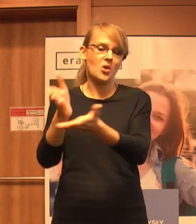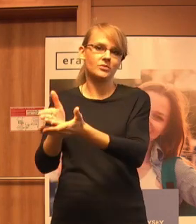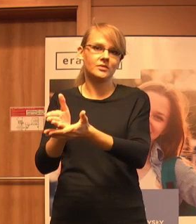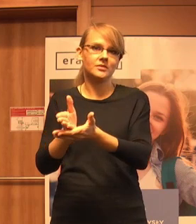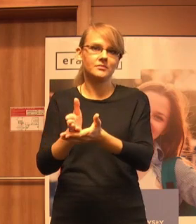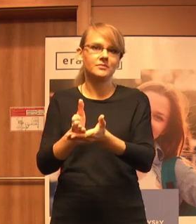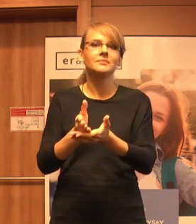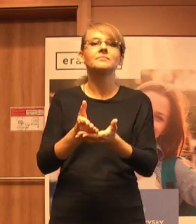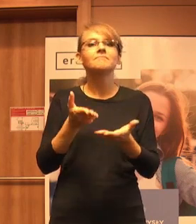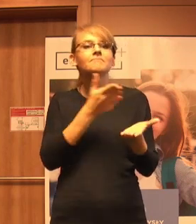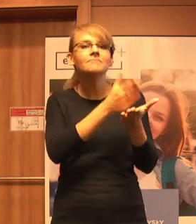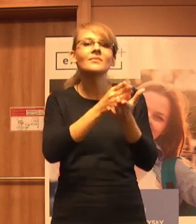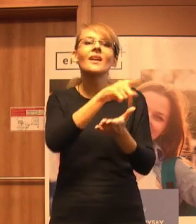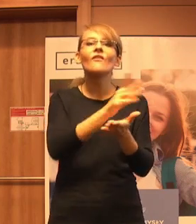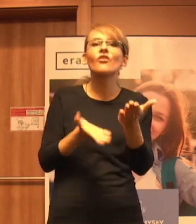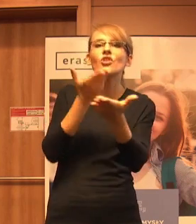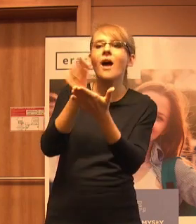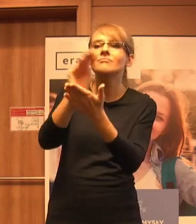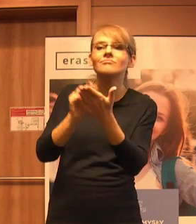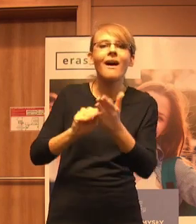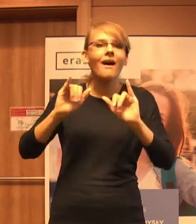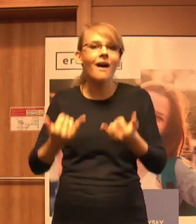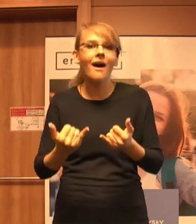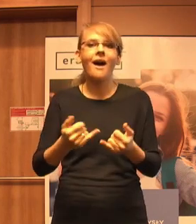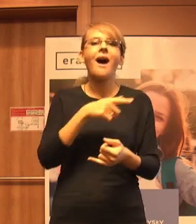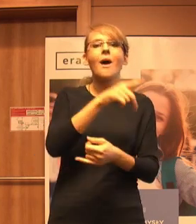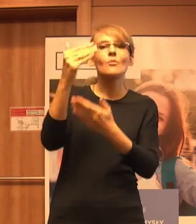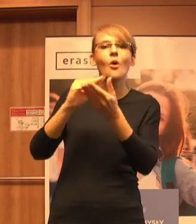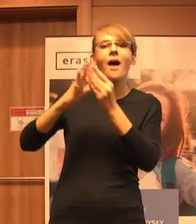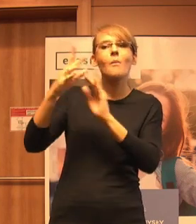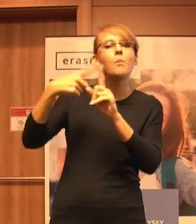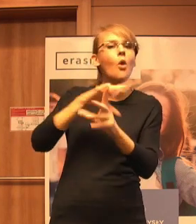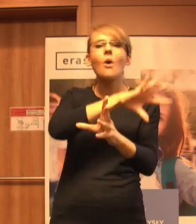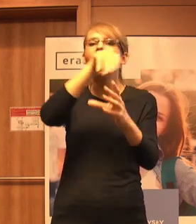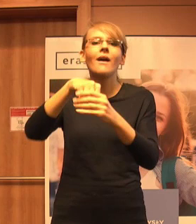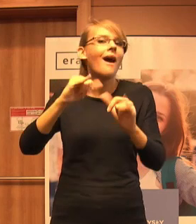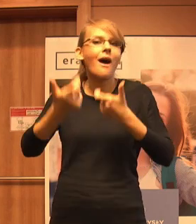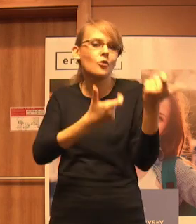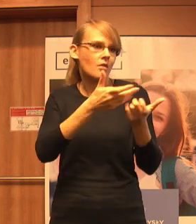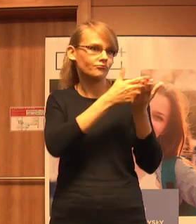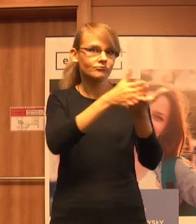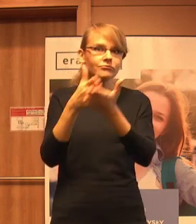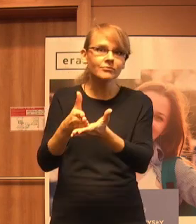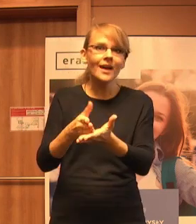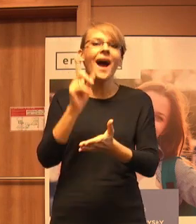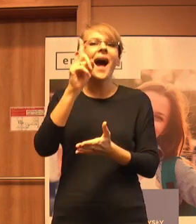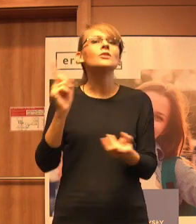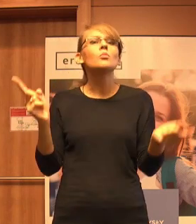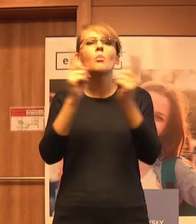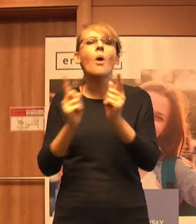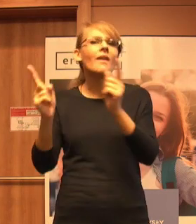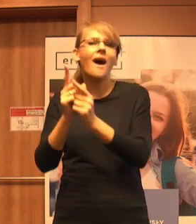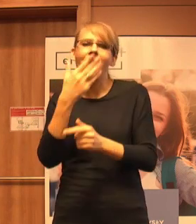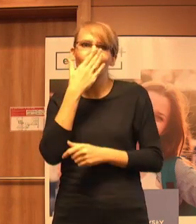jak wypełnić wnioski, jak włączyć się w realizację programu Erasmus+, ale tak naprawdę te spotkania polegają na tym, że to już te doświadczone